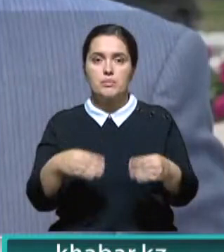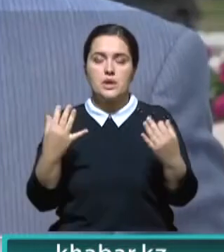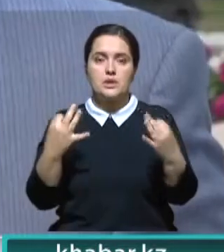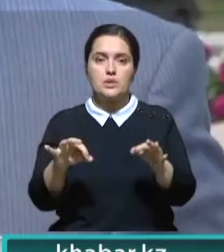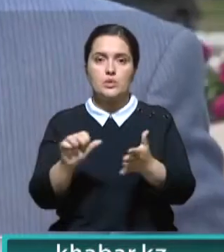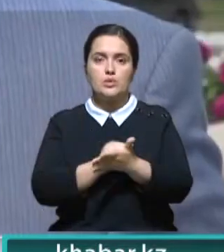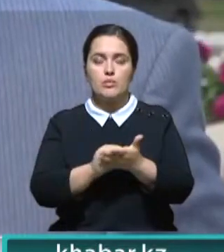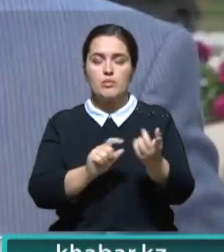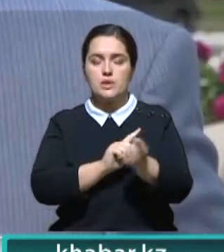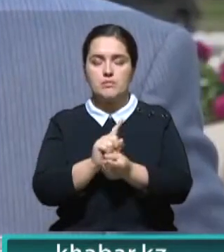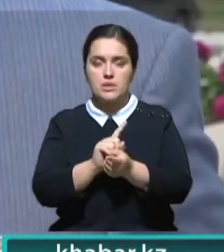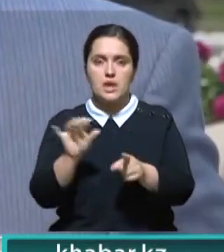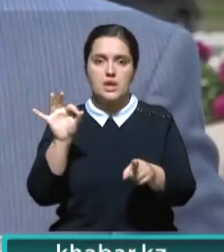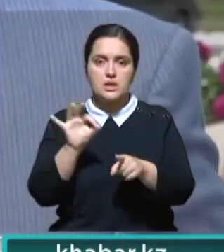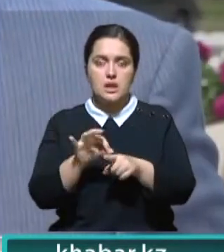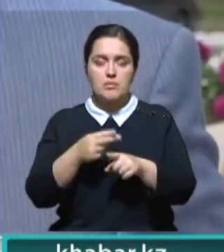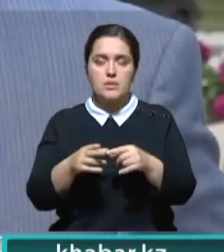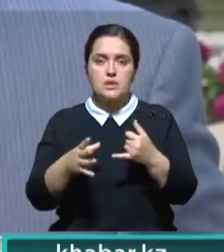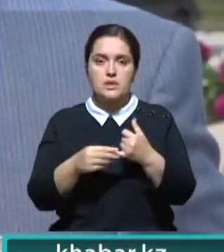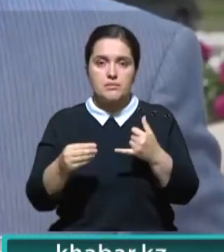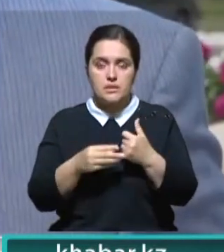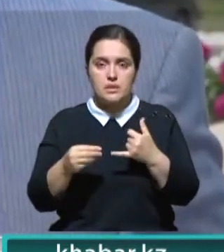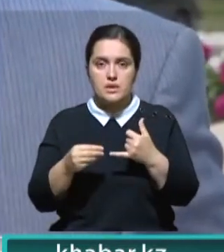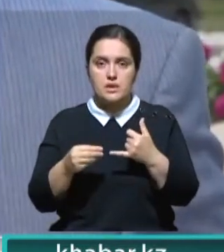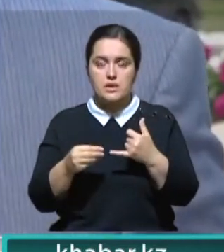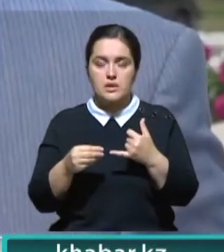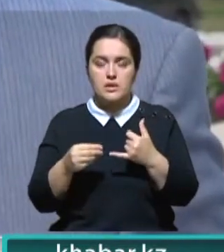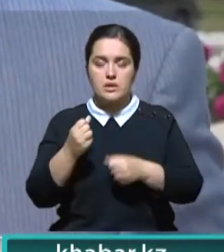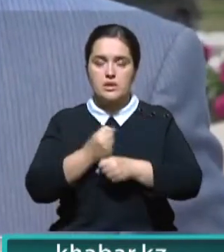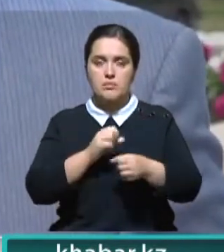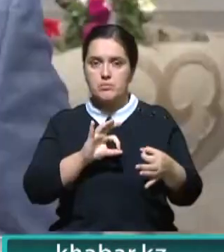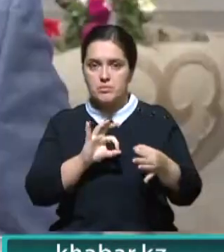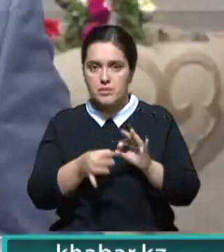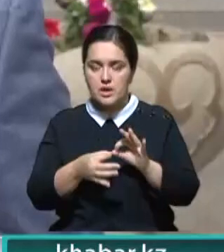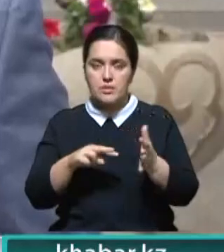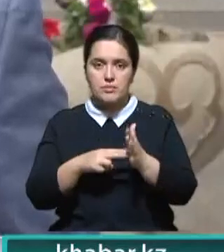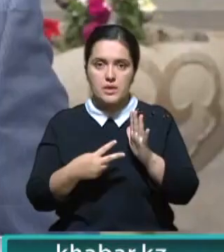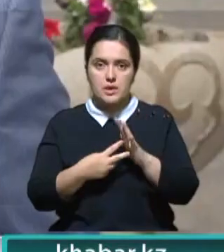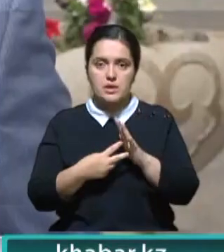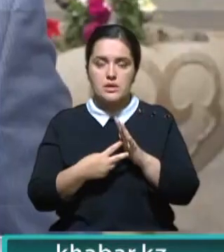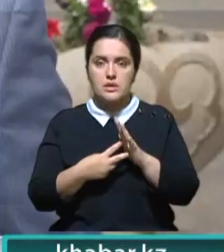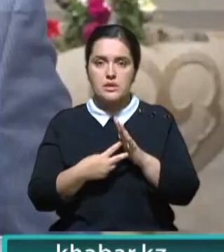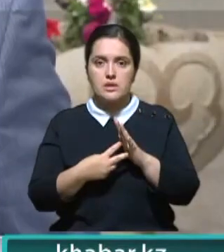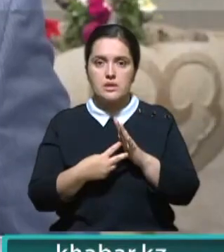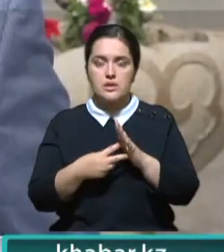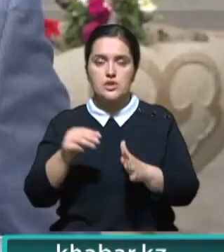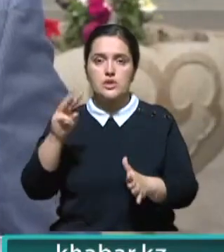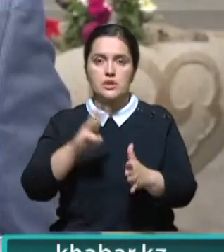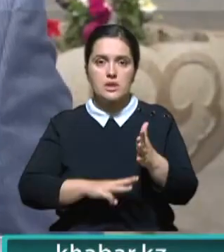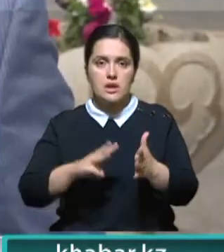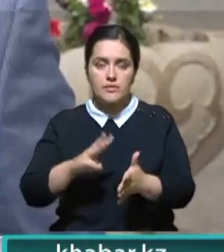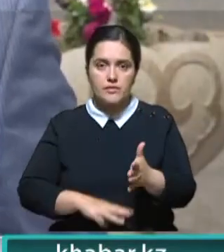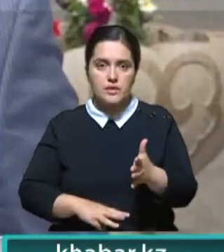документов и изменения целевого назначения земельных участков до разработки плана детальной планировки. Уже наложены штрафы